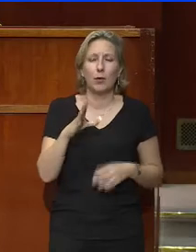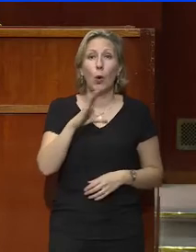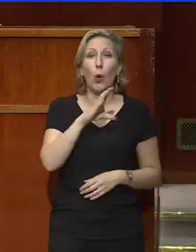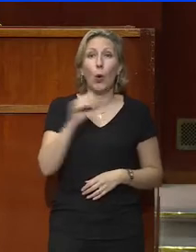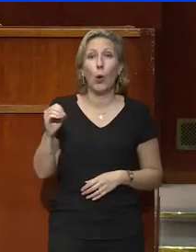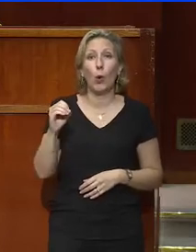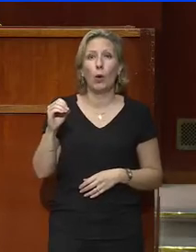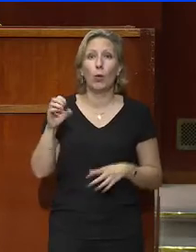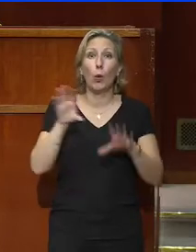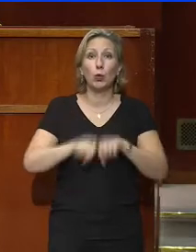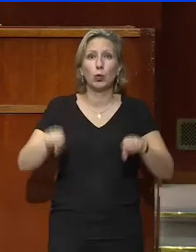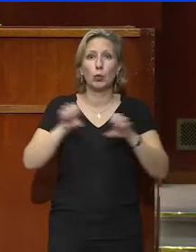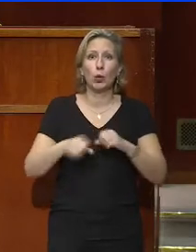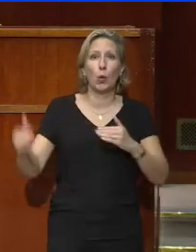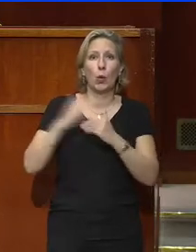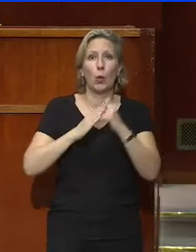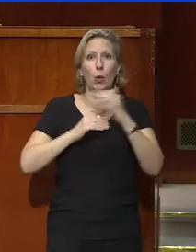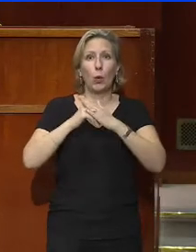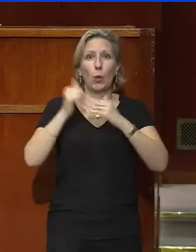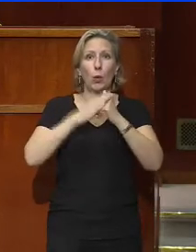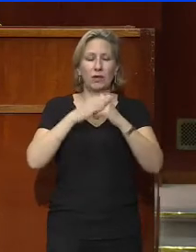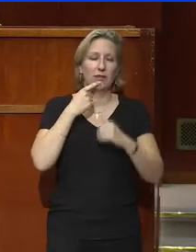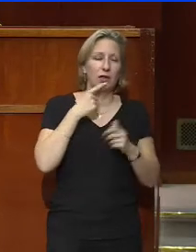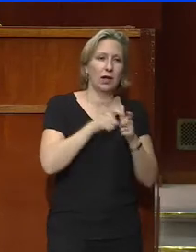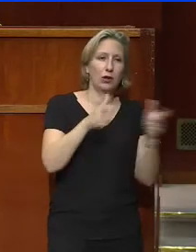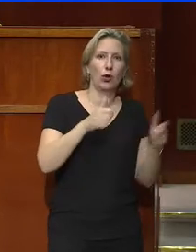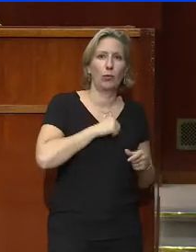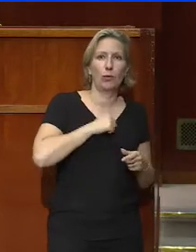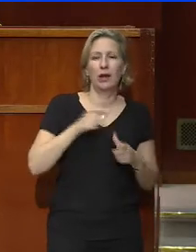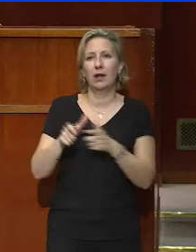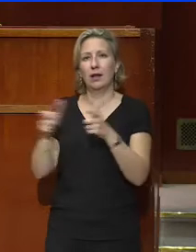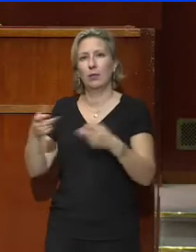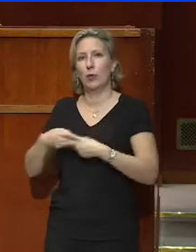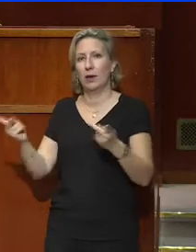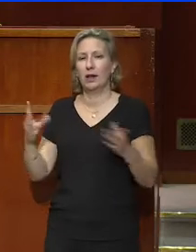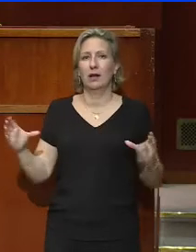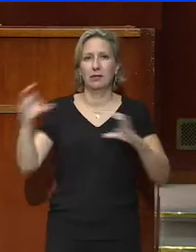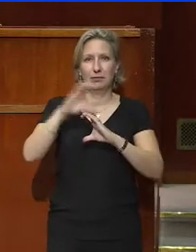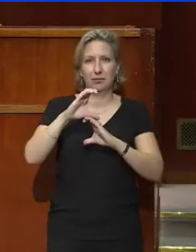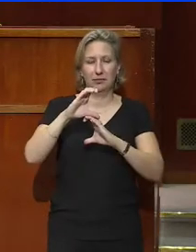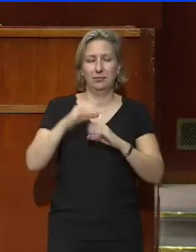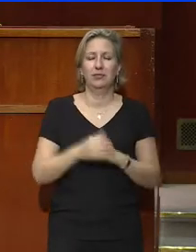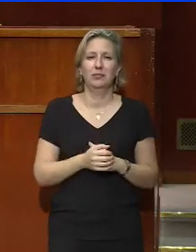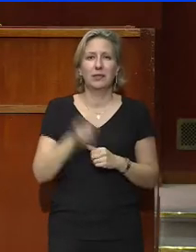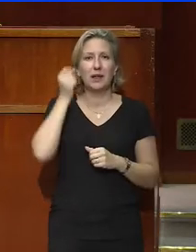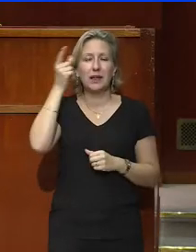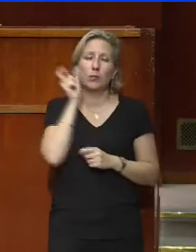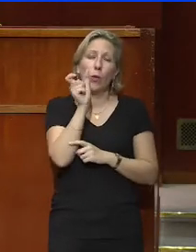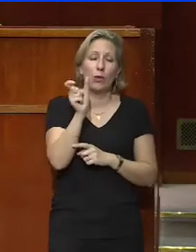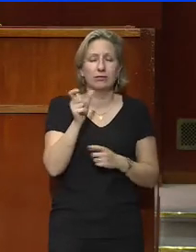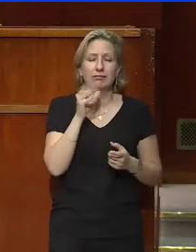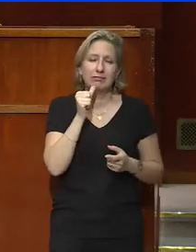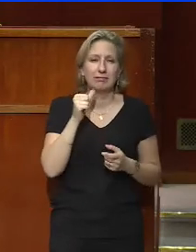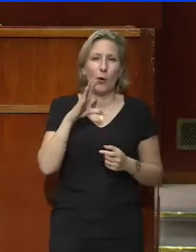-construction entre acteurs publics et privés. J'aime l'idée, c'est le mot qui ne me plaît pas beaucoup, j'aime l'idée. Cette co